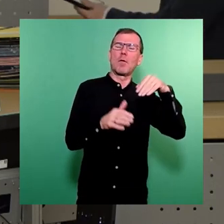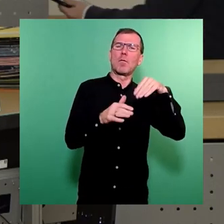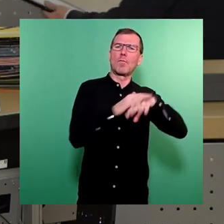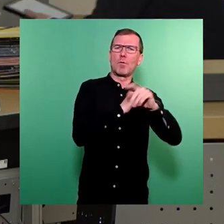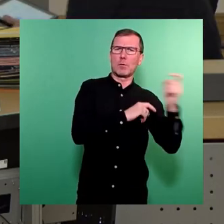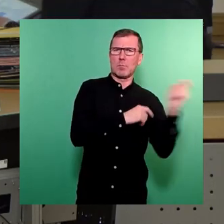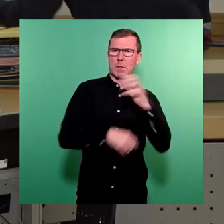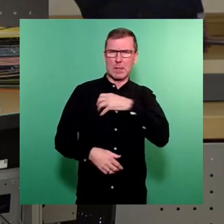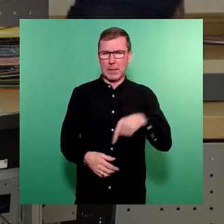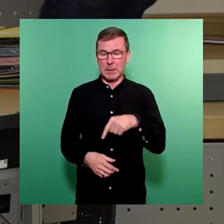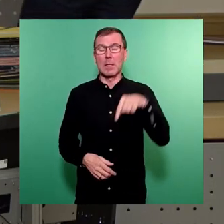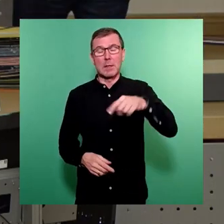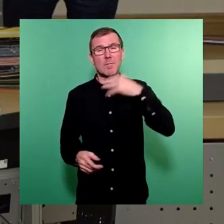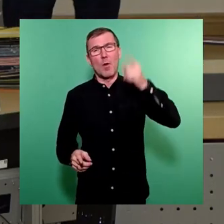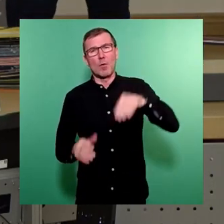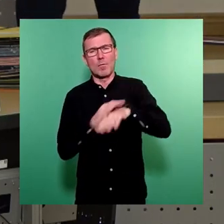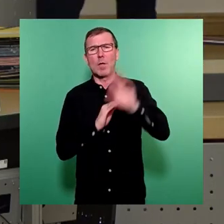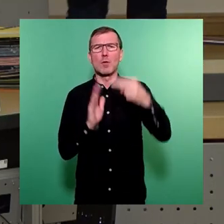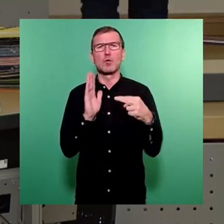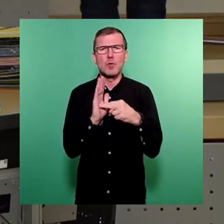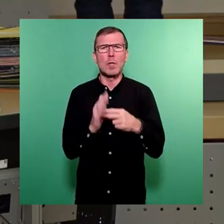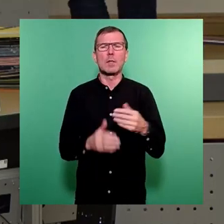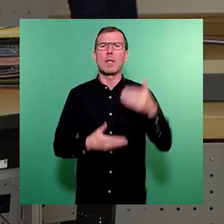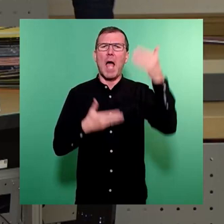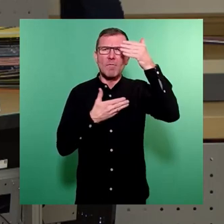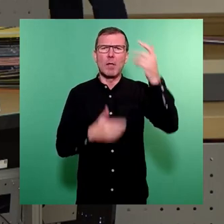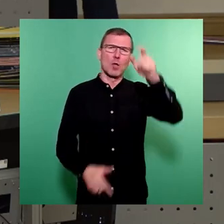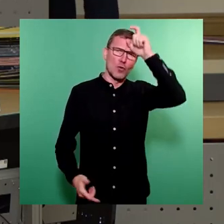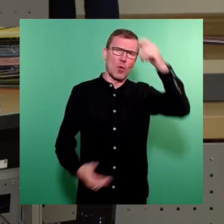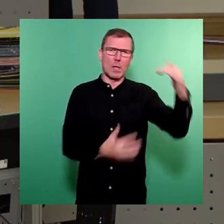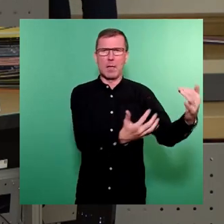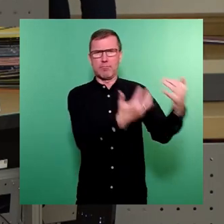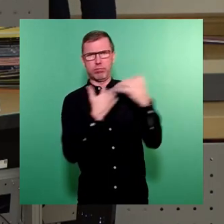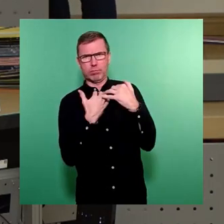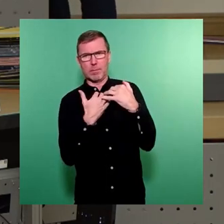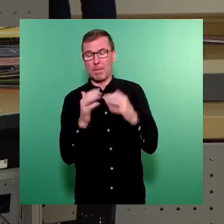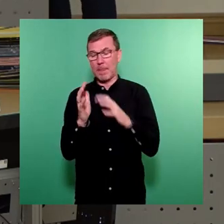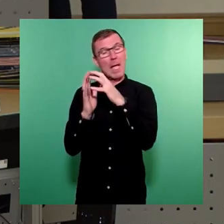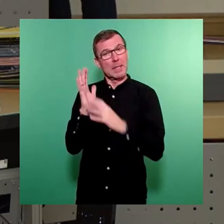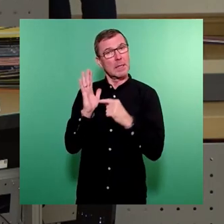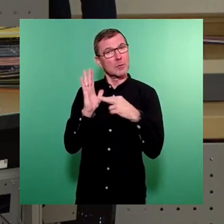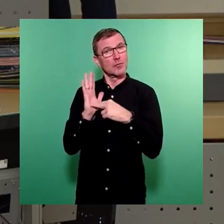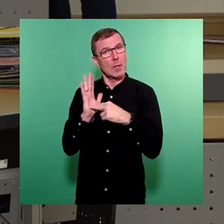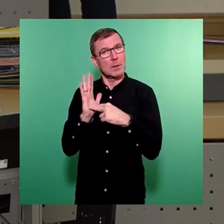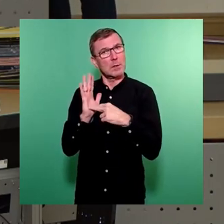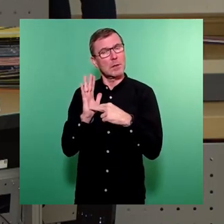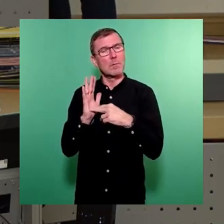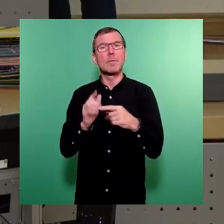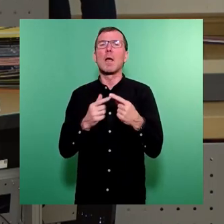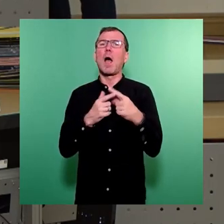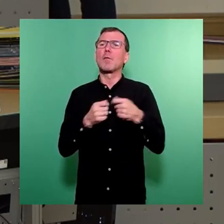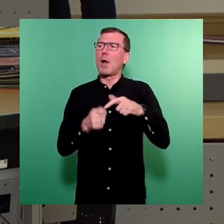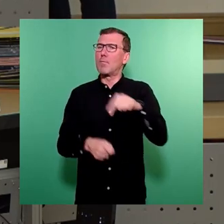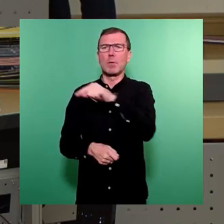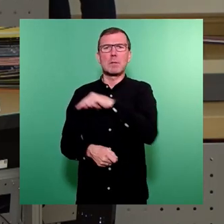der Zuzug unter der Flüchtlinge aus Syrien, Afghanistan und der Türkei. Im Text heißt es weiter, da andere Bundesländer die